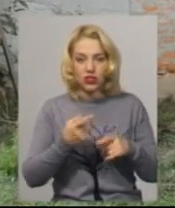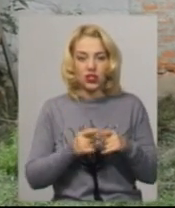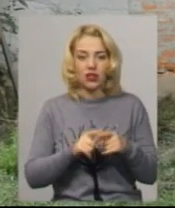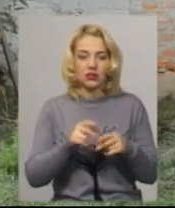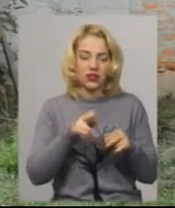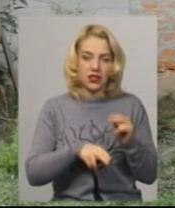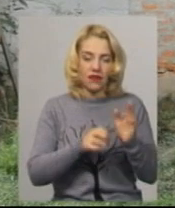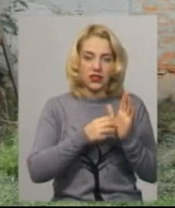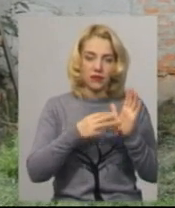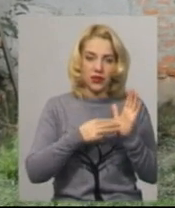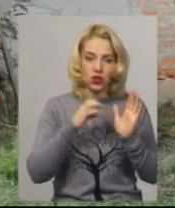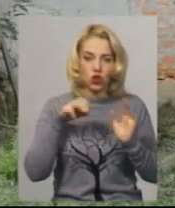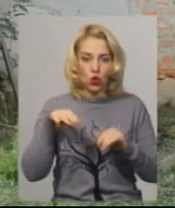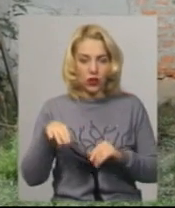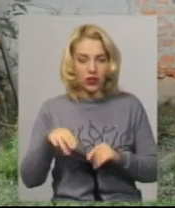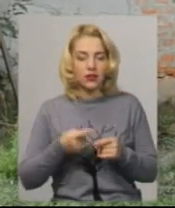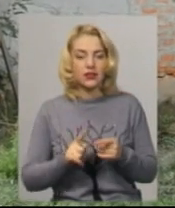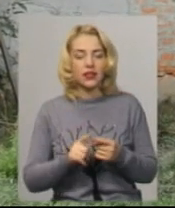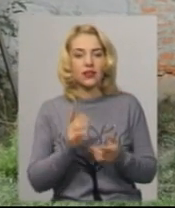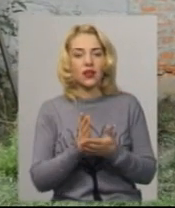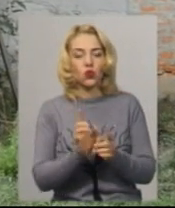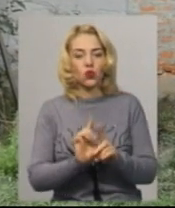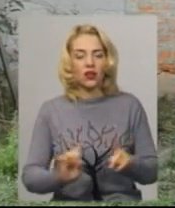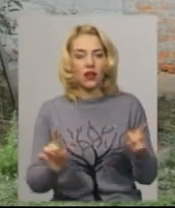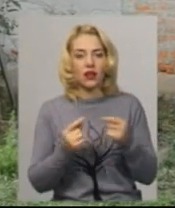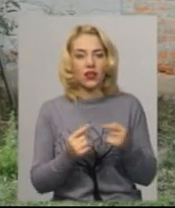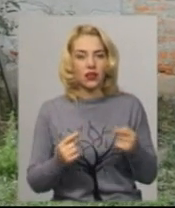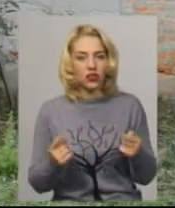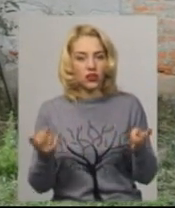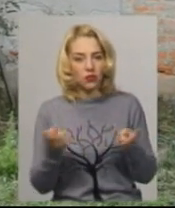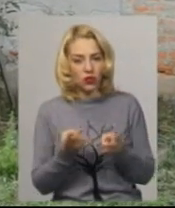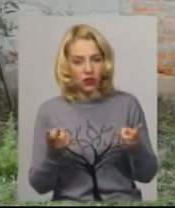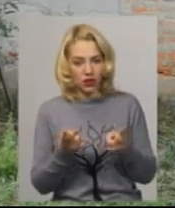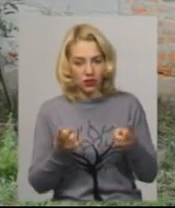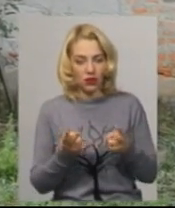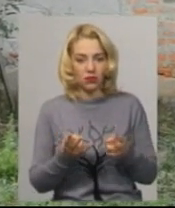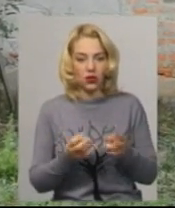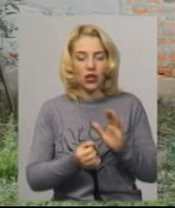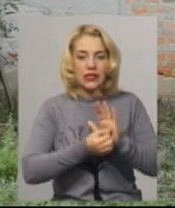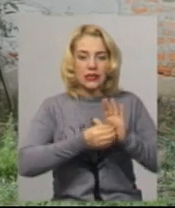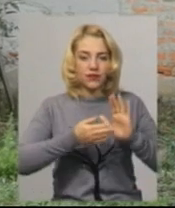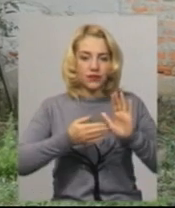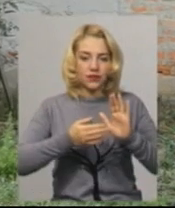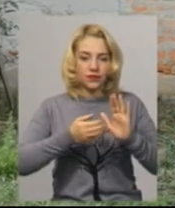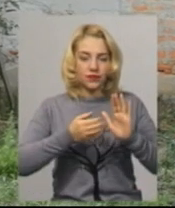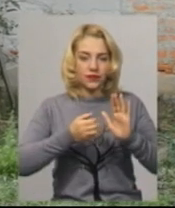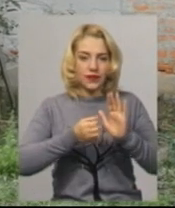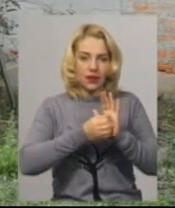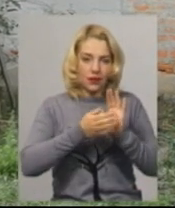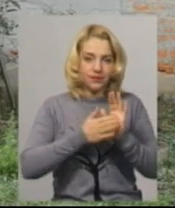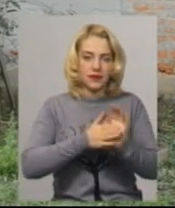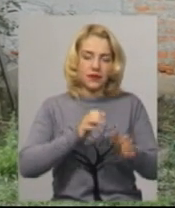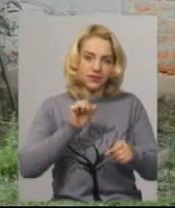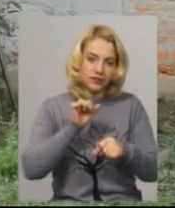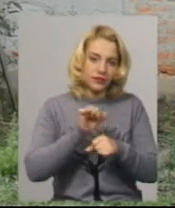кінця XVIII століття. Це є унікальні речі, які потрібно музеїфікувати, частково ці підвали, зберегти,